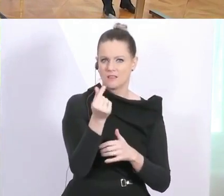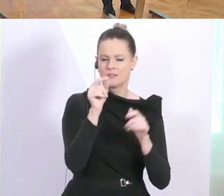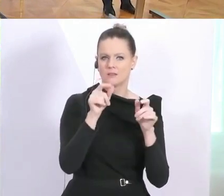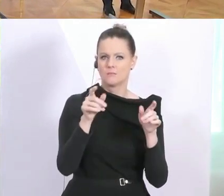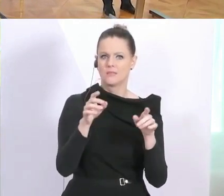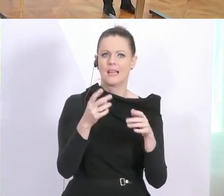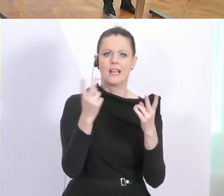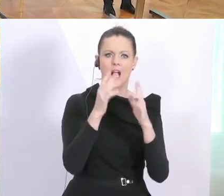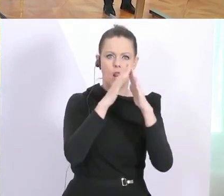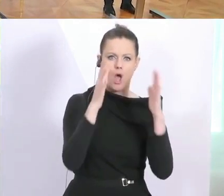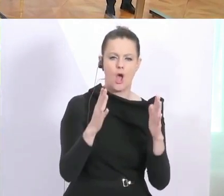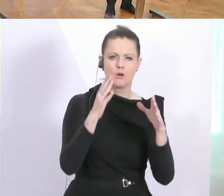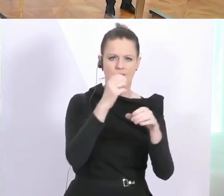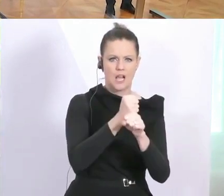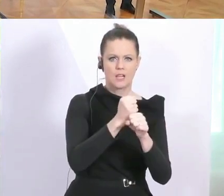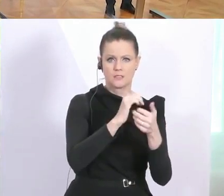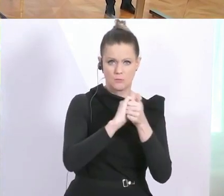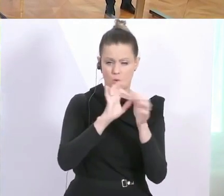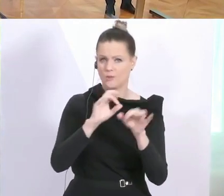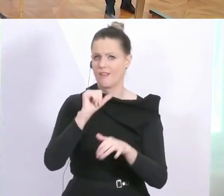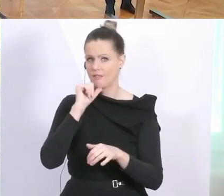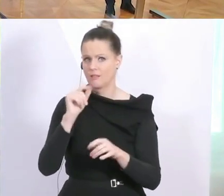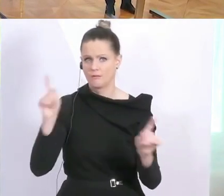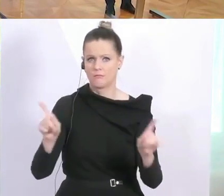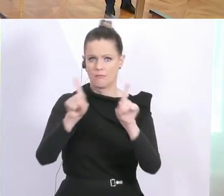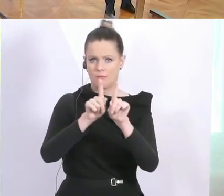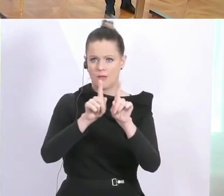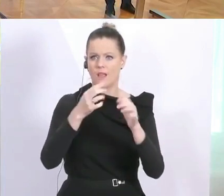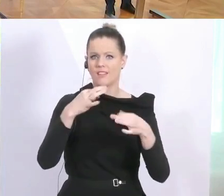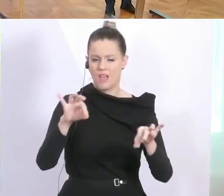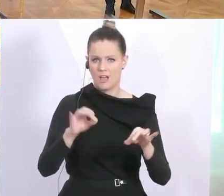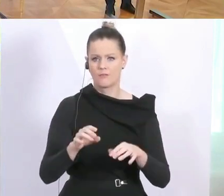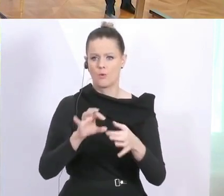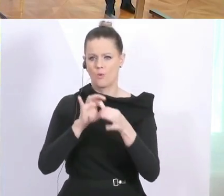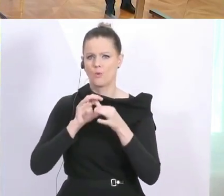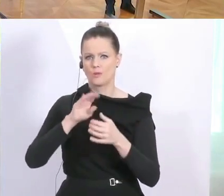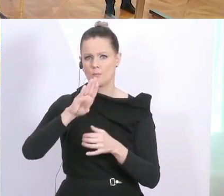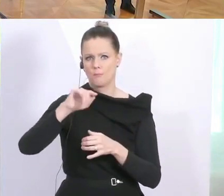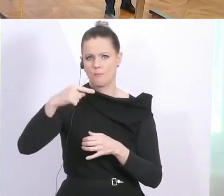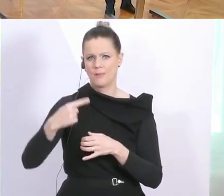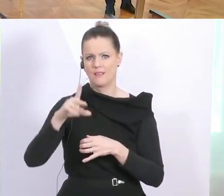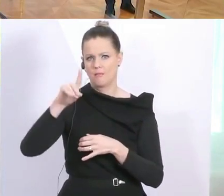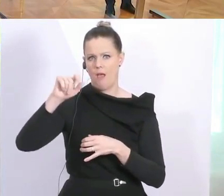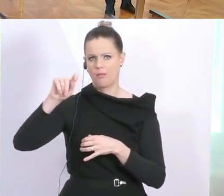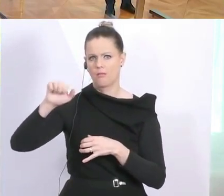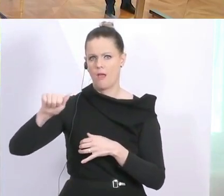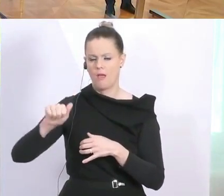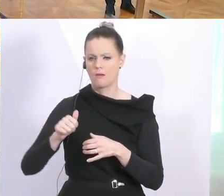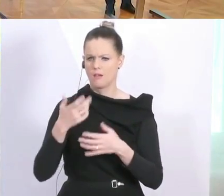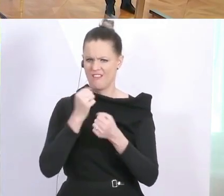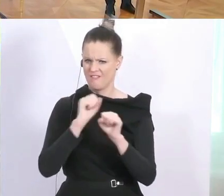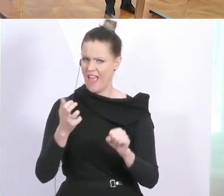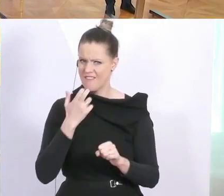Haushaltsgemeinschaft oder nicht. Ist das eine Option für Österreich? Und zu Big Data wollte ich noch nachfragen. Soll das nur auf